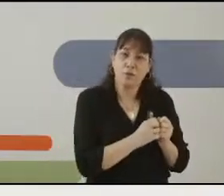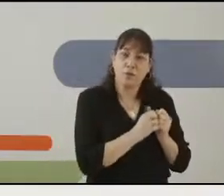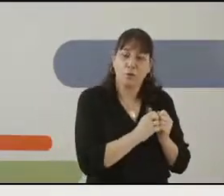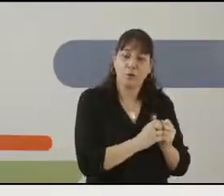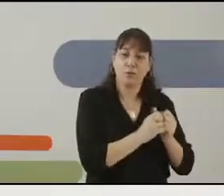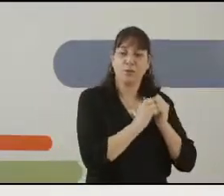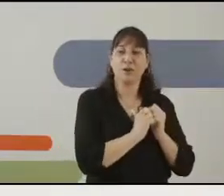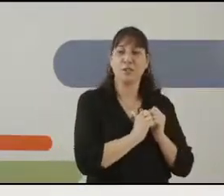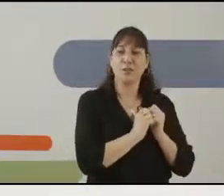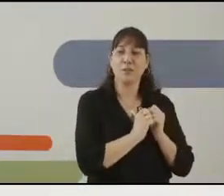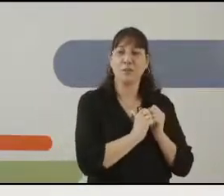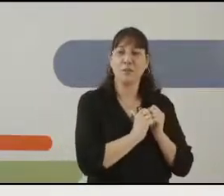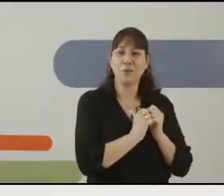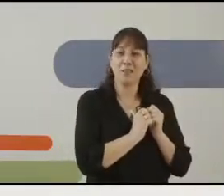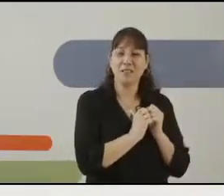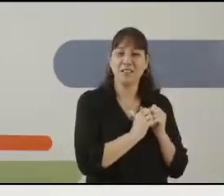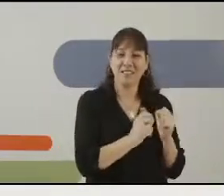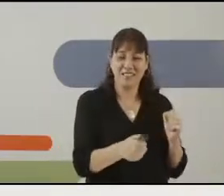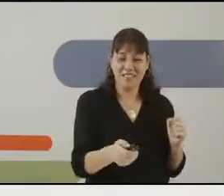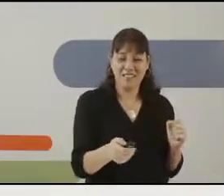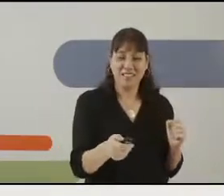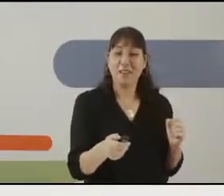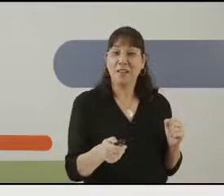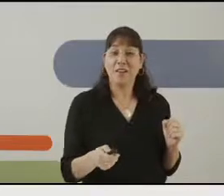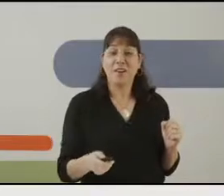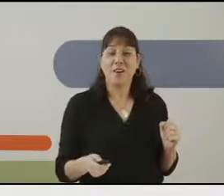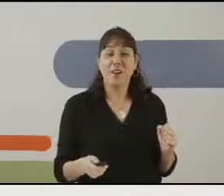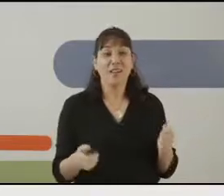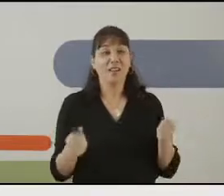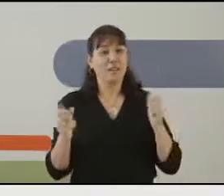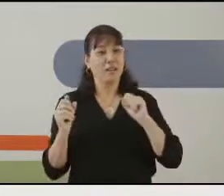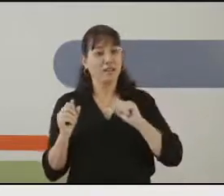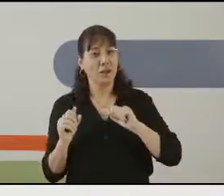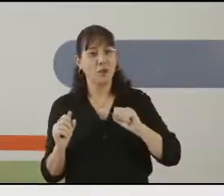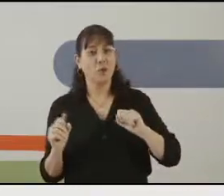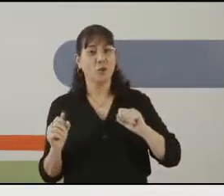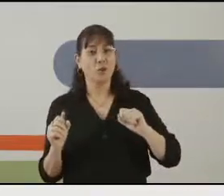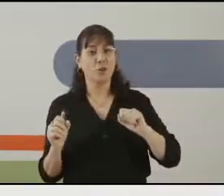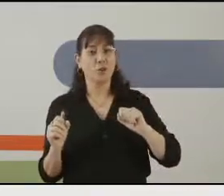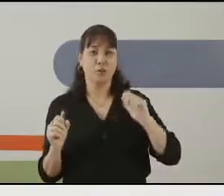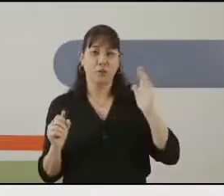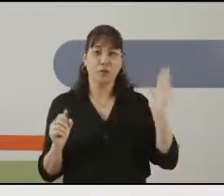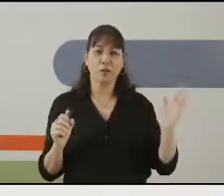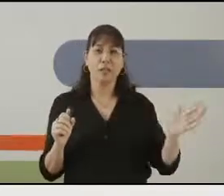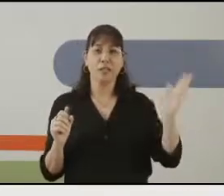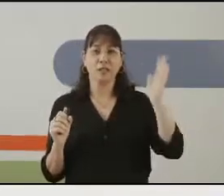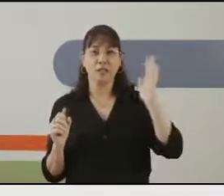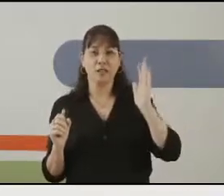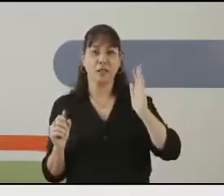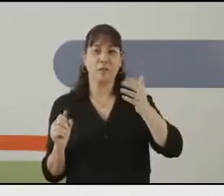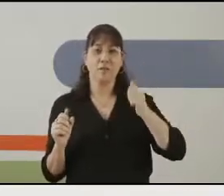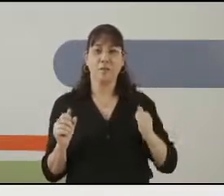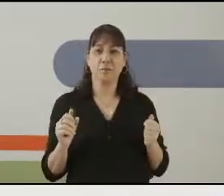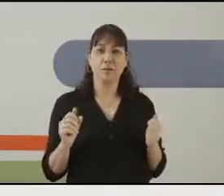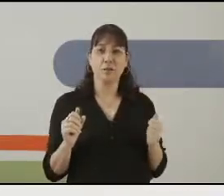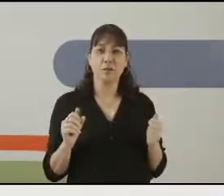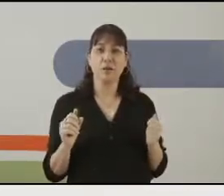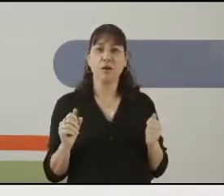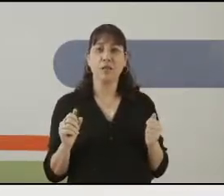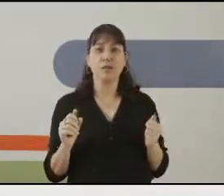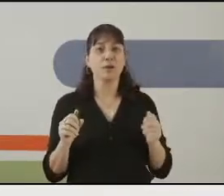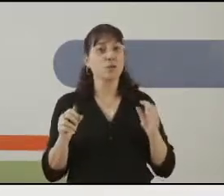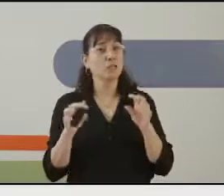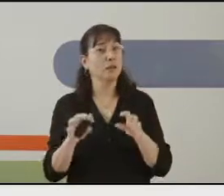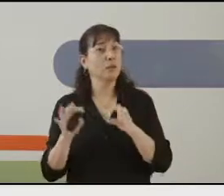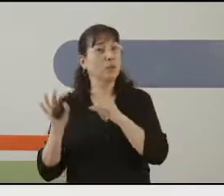שיחקו לו, כדי שיוכל לישון איתם כמו שצריך. את כלי התחבורה שלו, את המכונית ואת המטוס